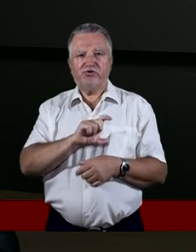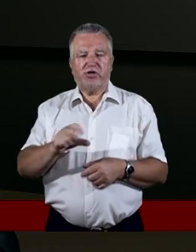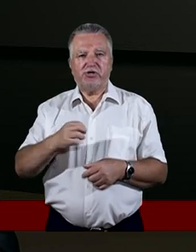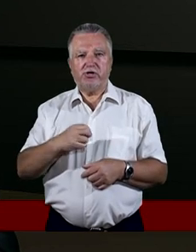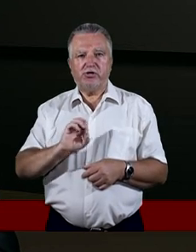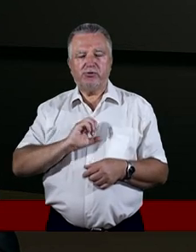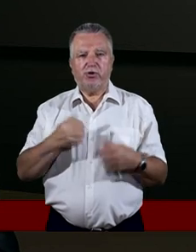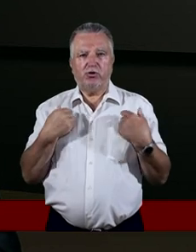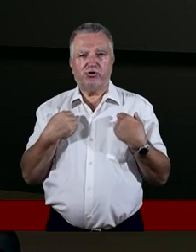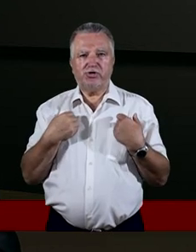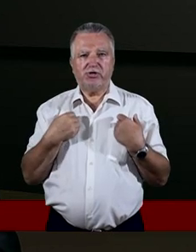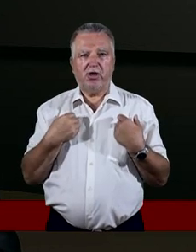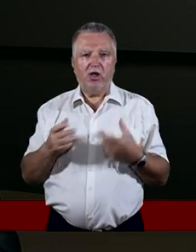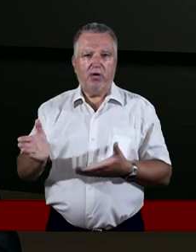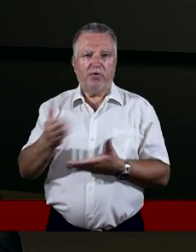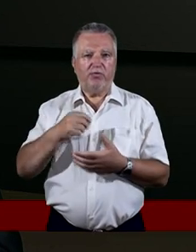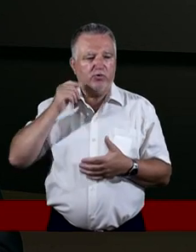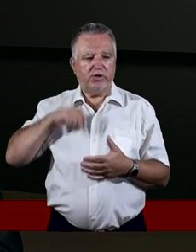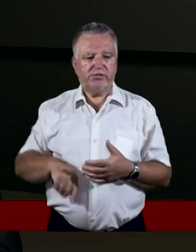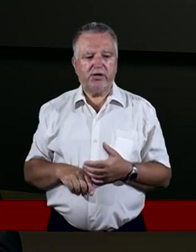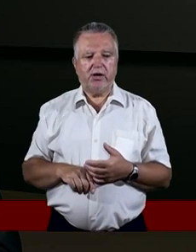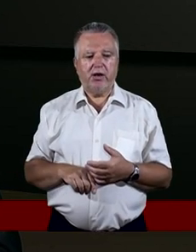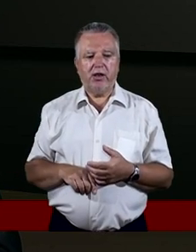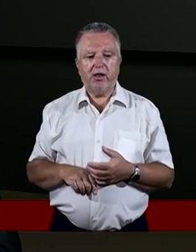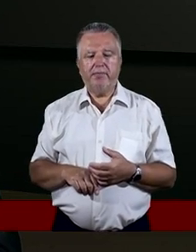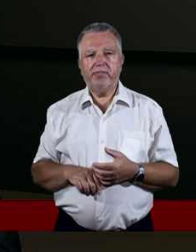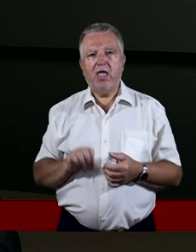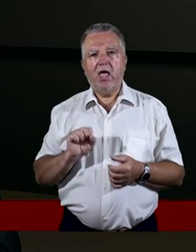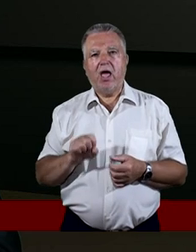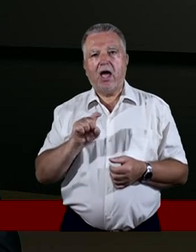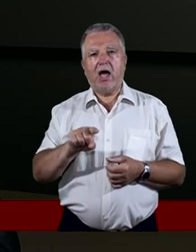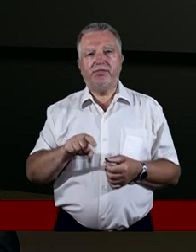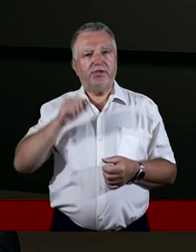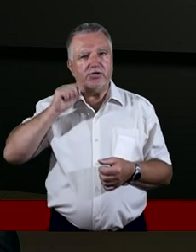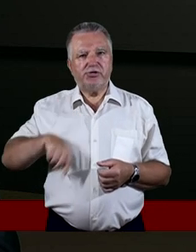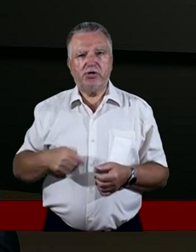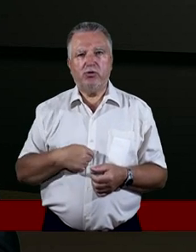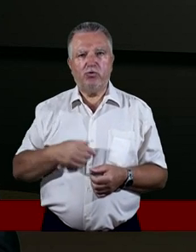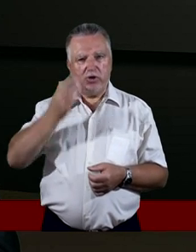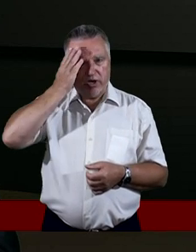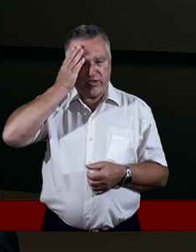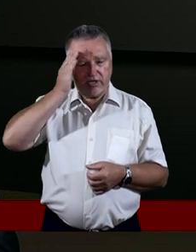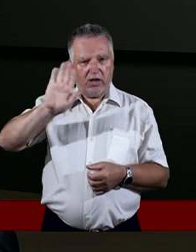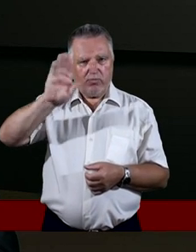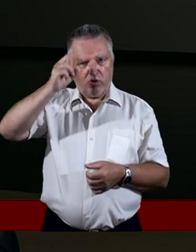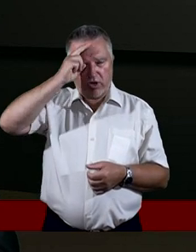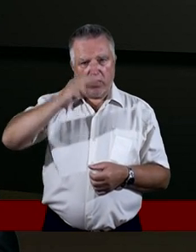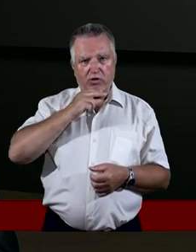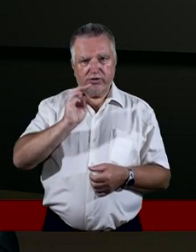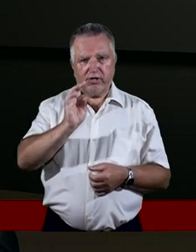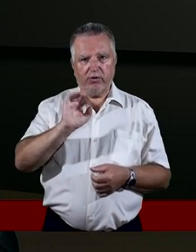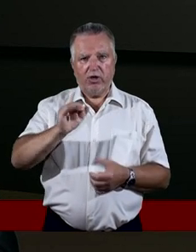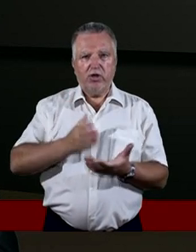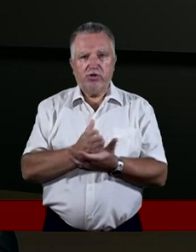uwagę na wiersz 9 i 10. A Ty, Salomonie, synu mój, znaj Boga Ojca Twojego i